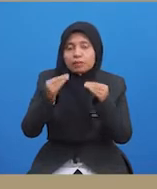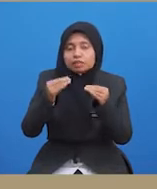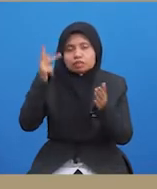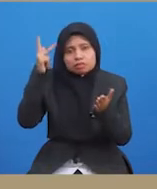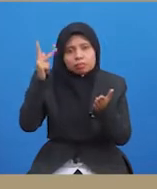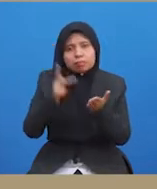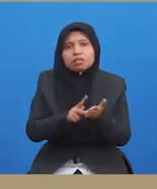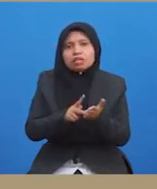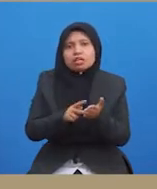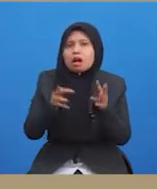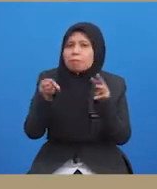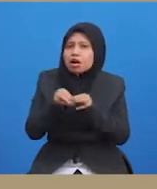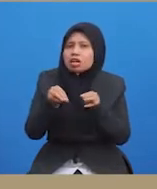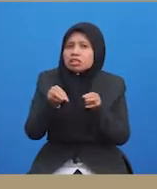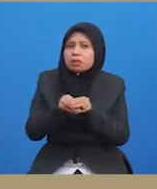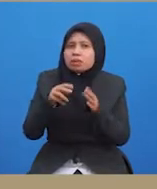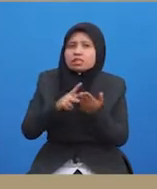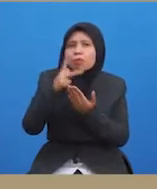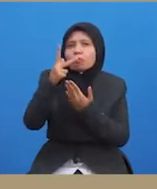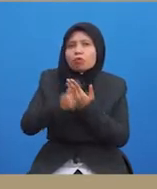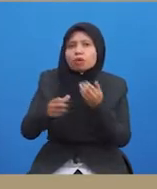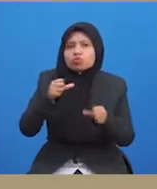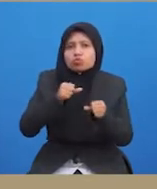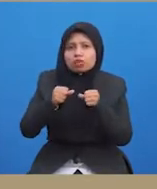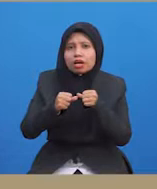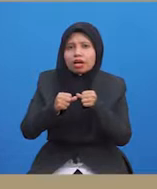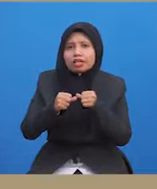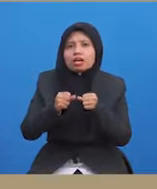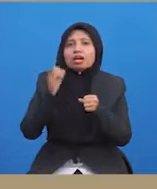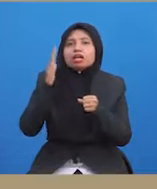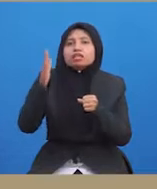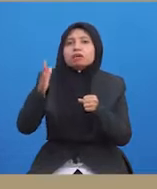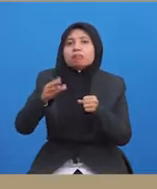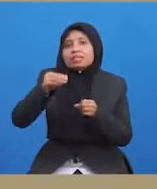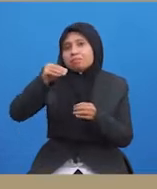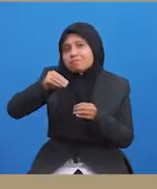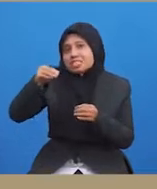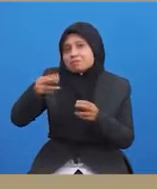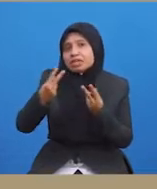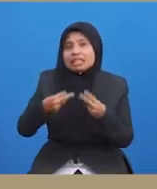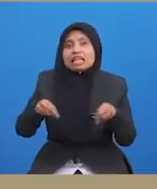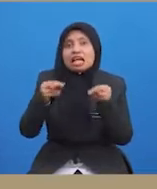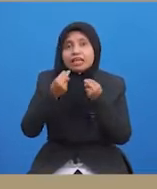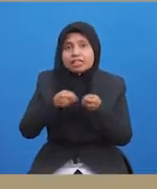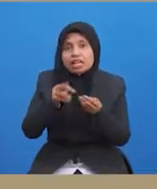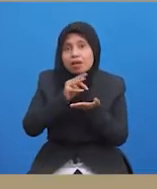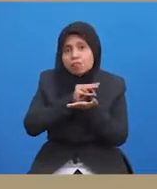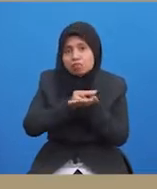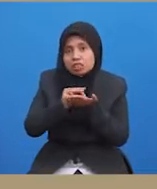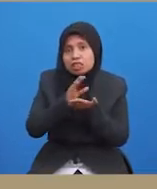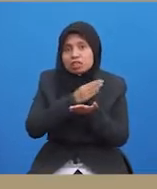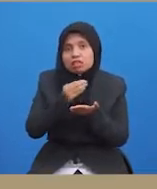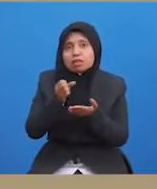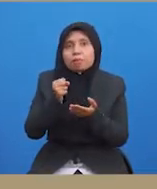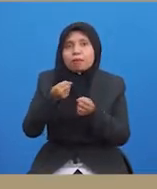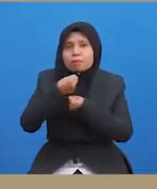memperkenalkan pelbagai jenis program sukan, secara terus akan dapat menyemai nilai-nilai murni